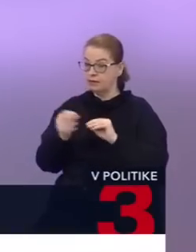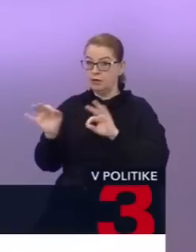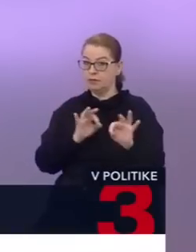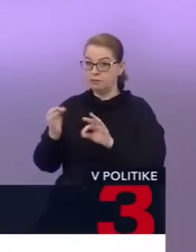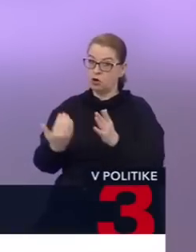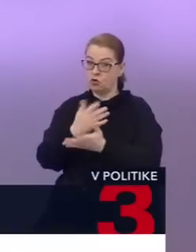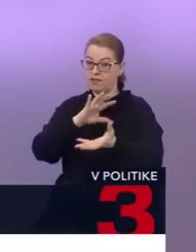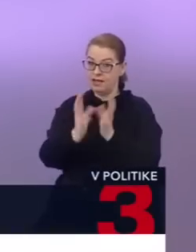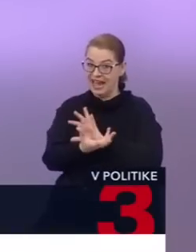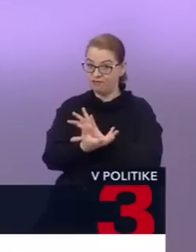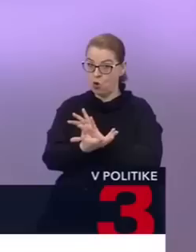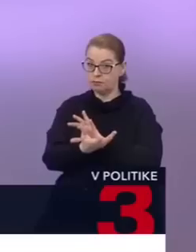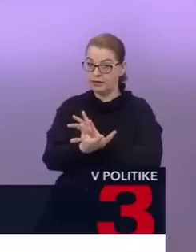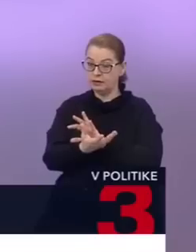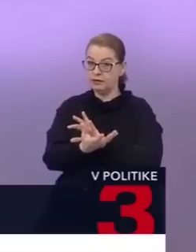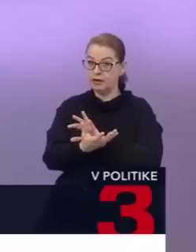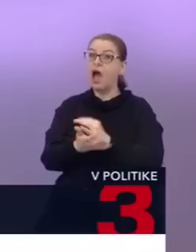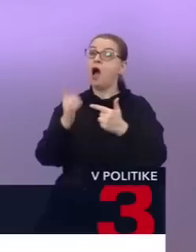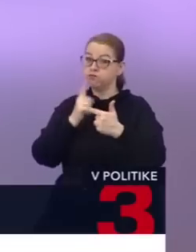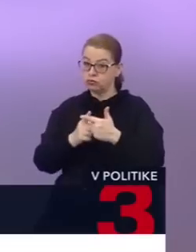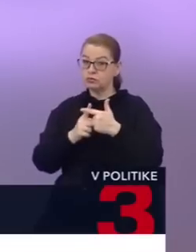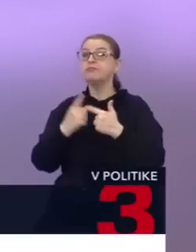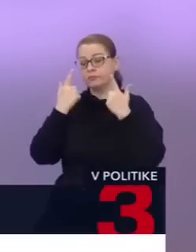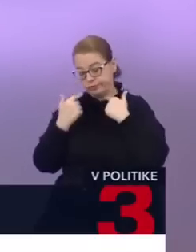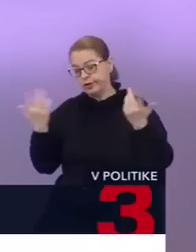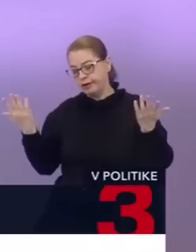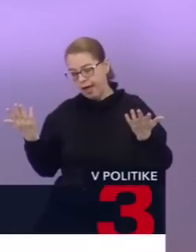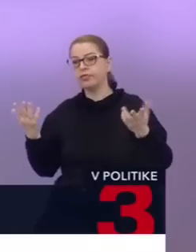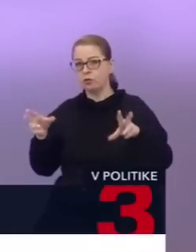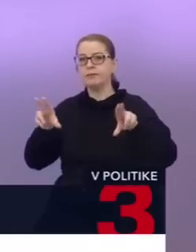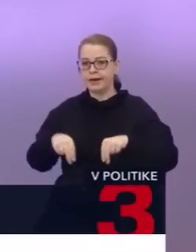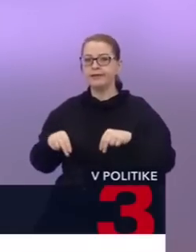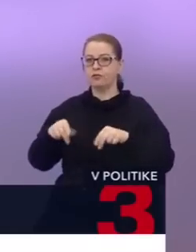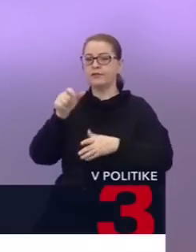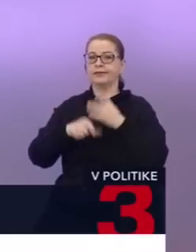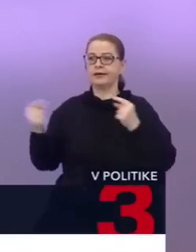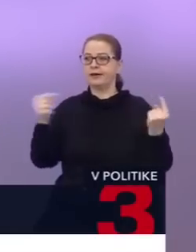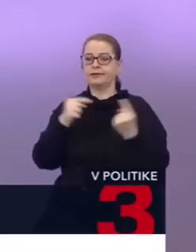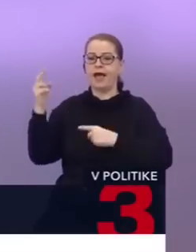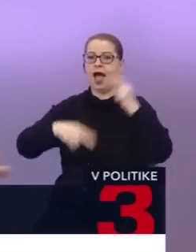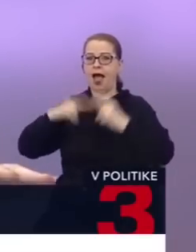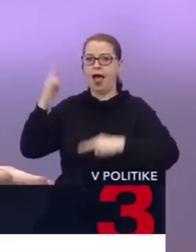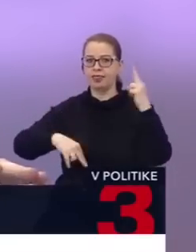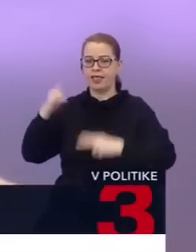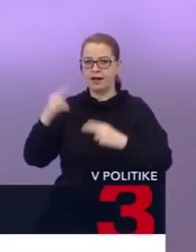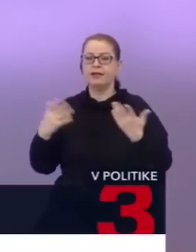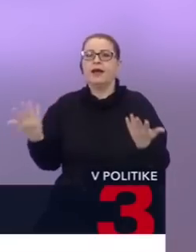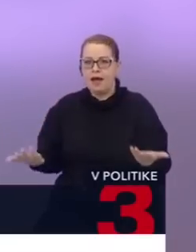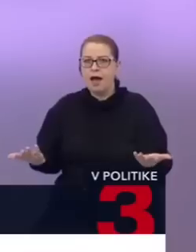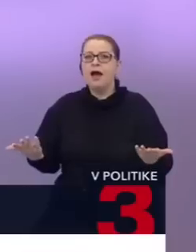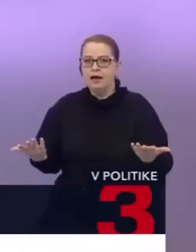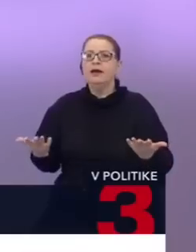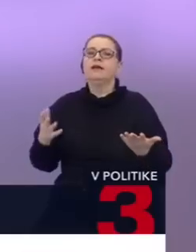reformy, schvalovali v parlamente a popri tom, žiaľ, áno, predsedovia strán sa hádali a tým pádom prekrývali komunikačne